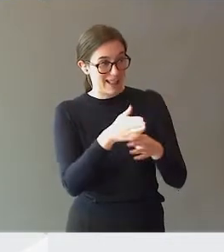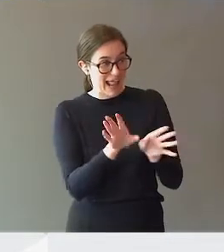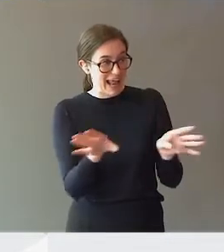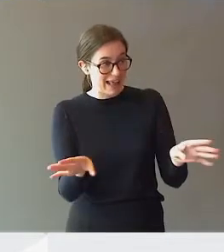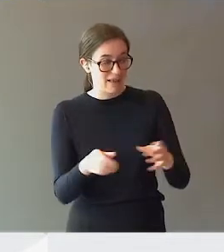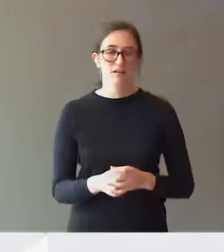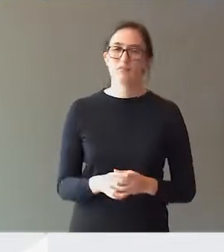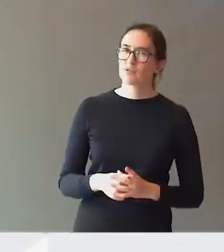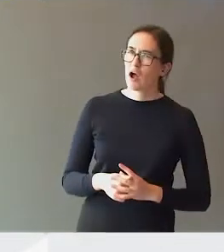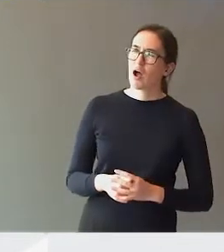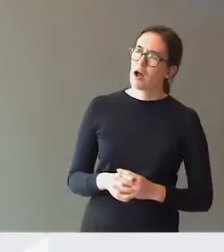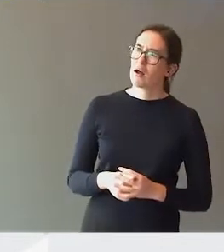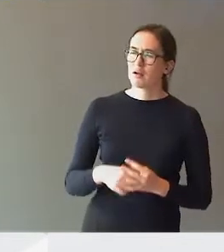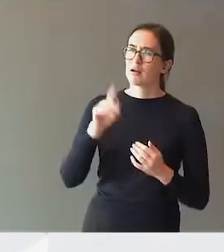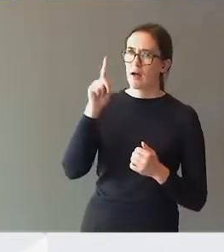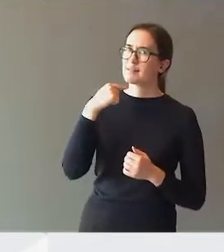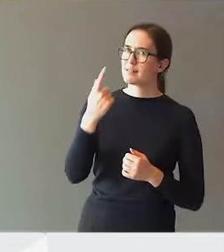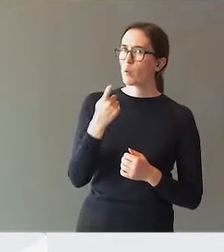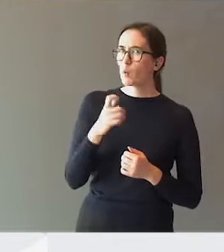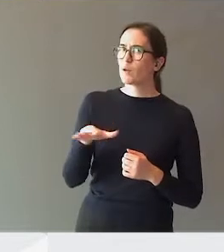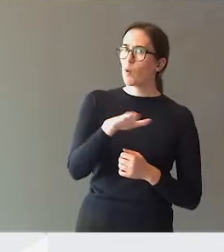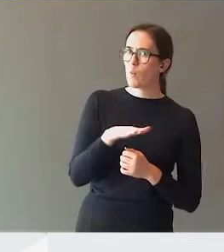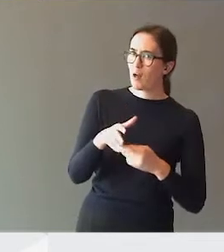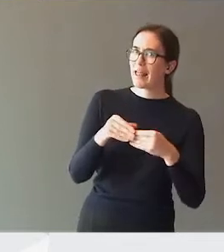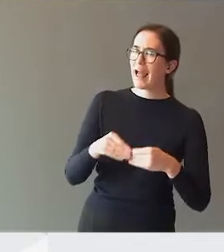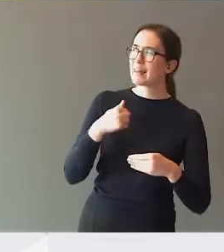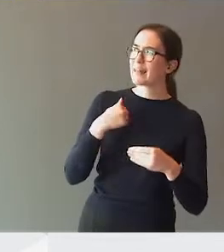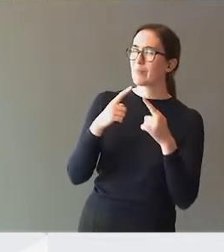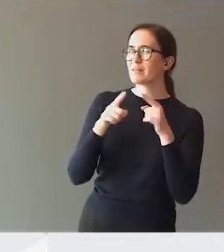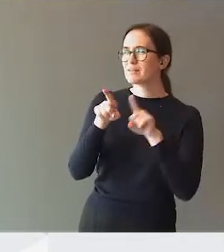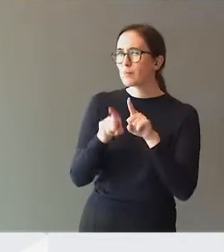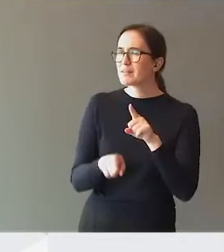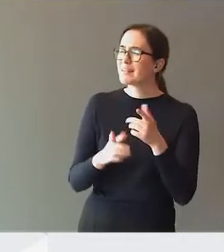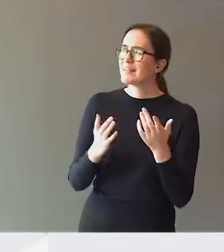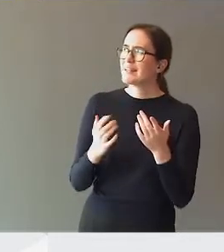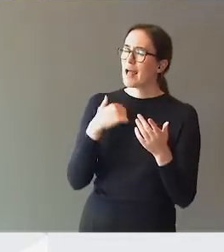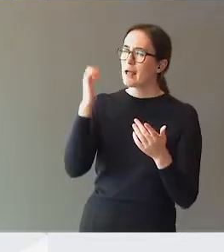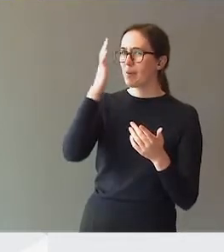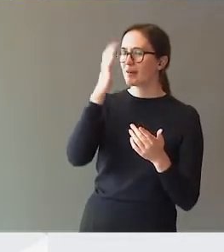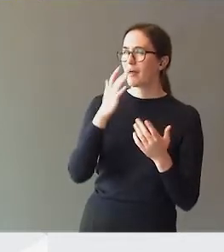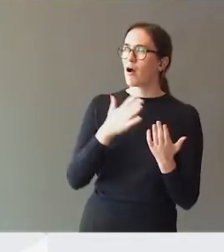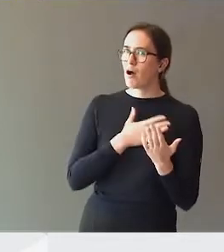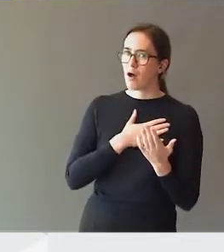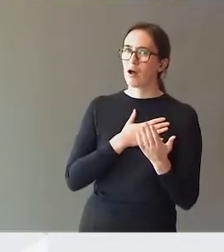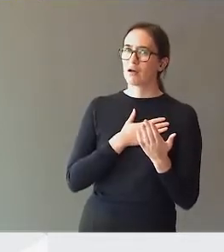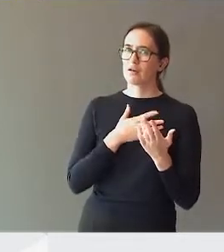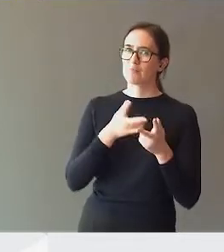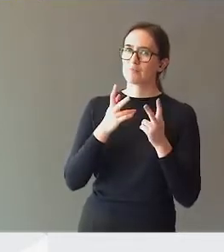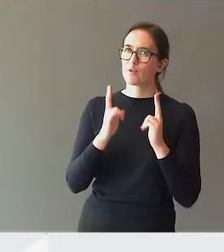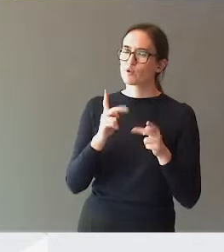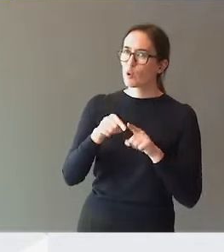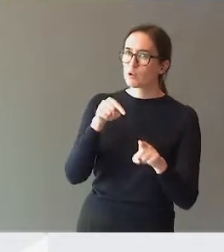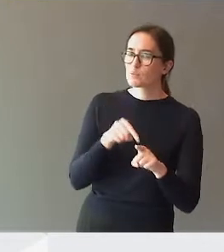en kan si på noen områder. Samtidig så mener jeg at en har også i